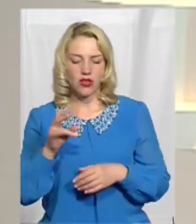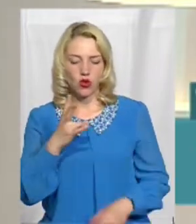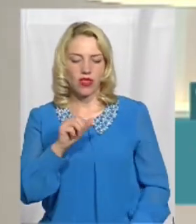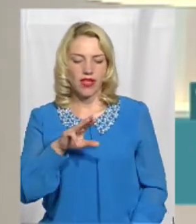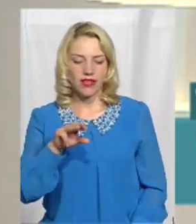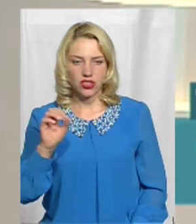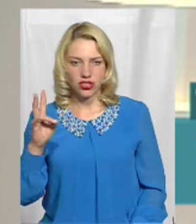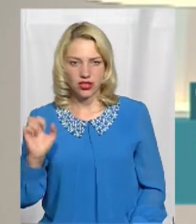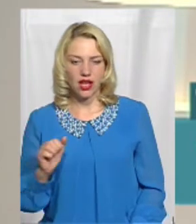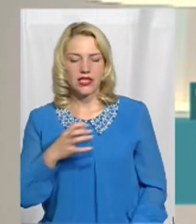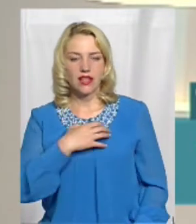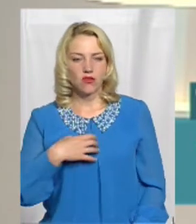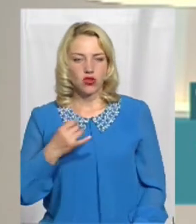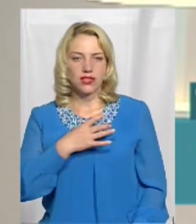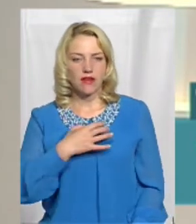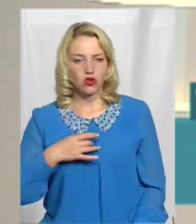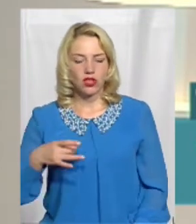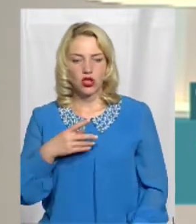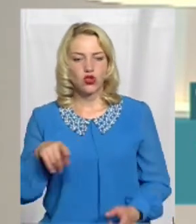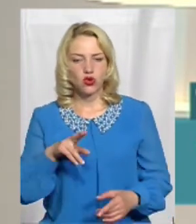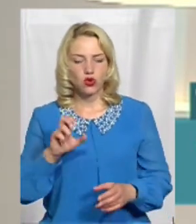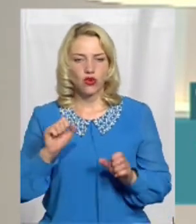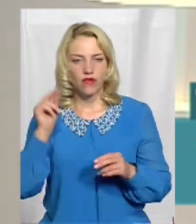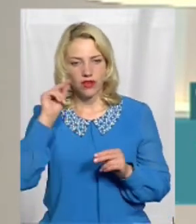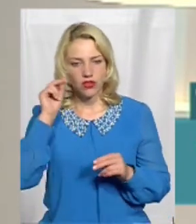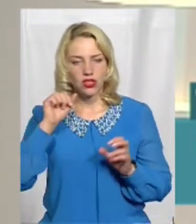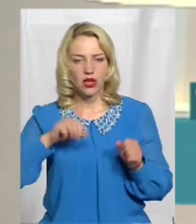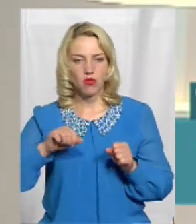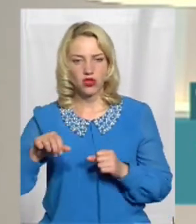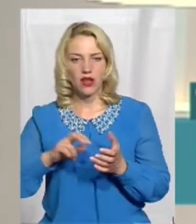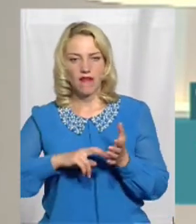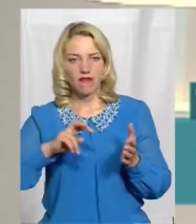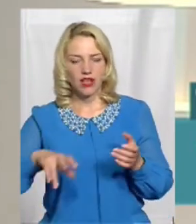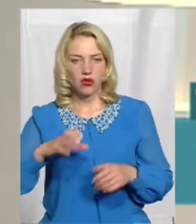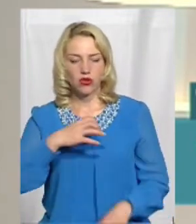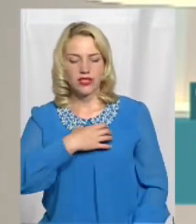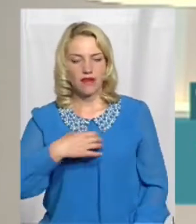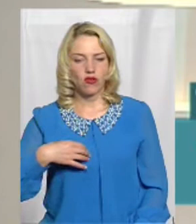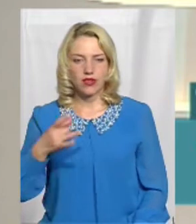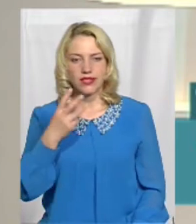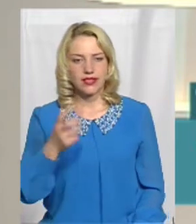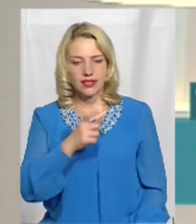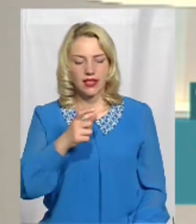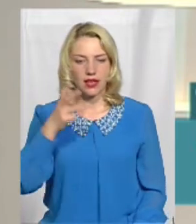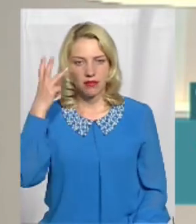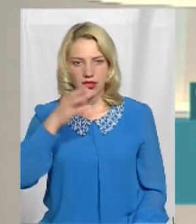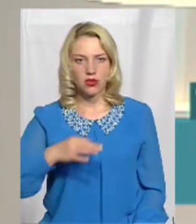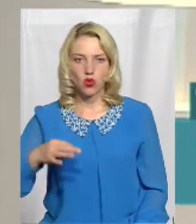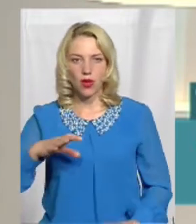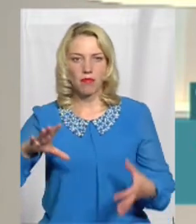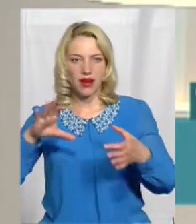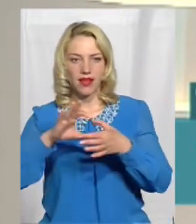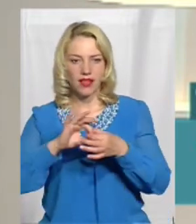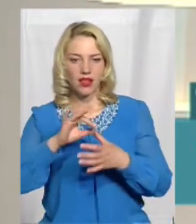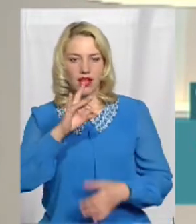Славутського району стосовно вивчення можливостей виходу Славутчини із Хмельницької області та приєднання до